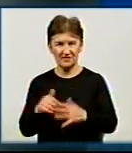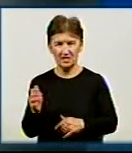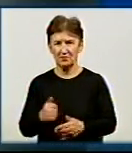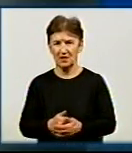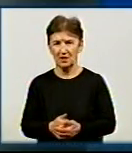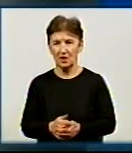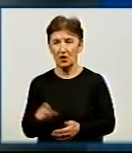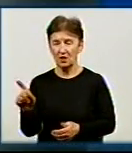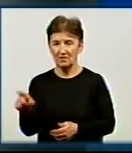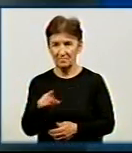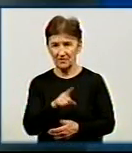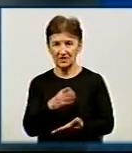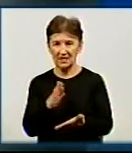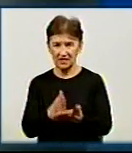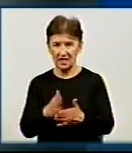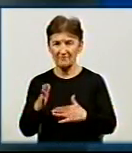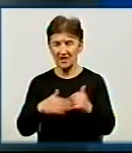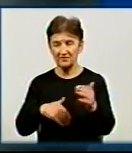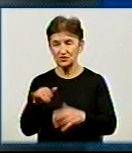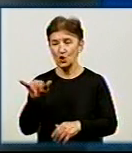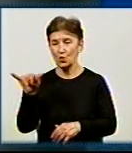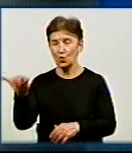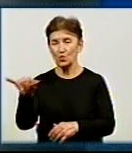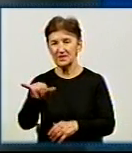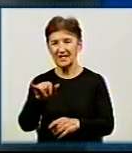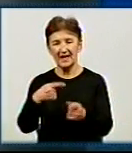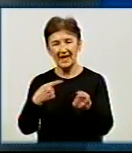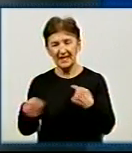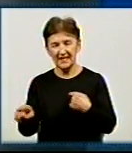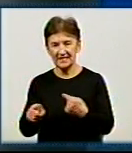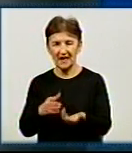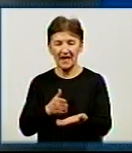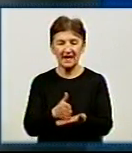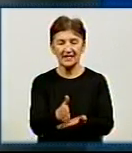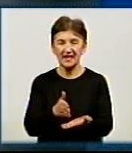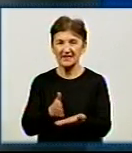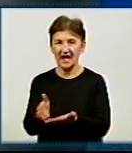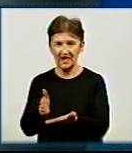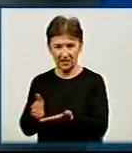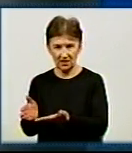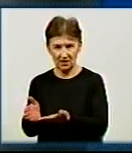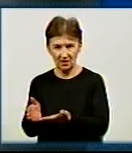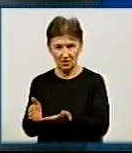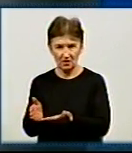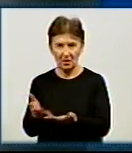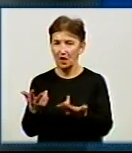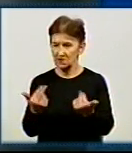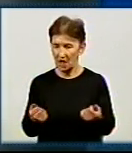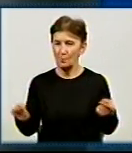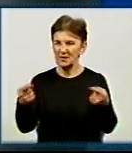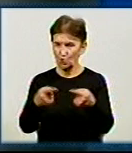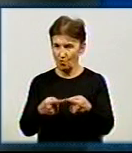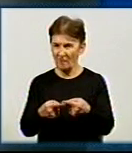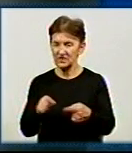вони є фахівцями своєї справи, в них інші критерії визначення. В них, безумовно, них